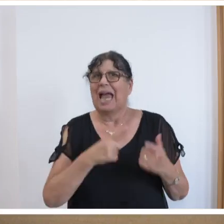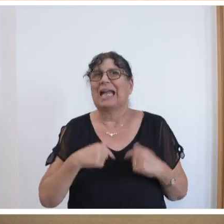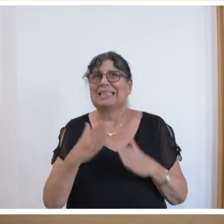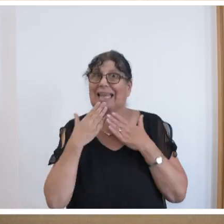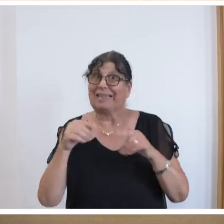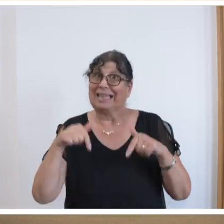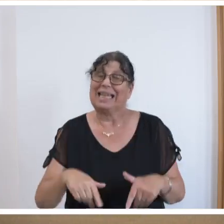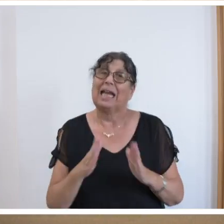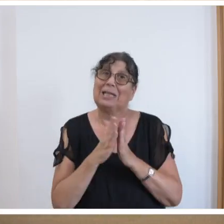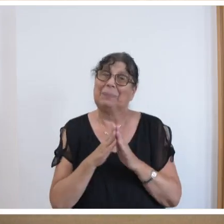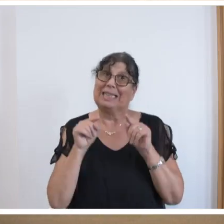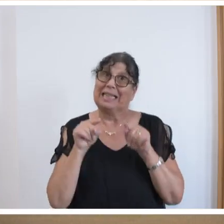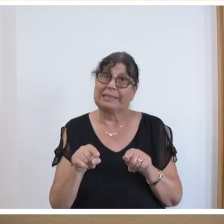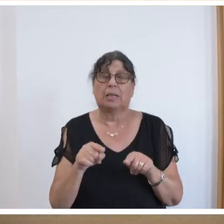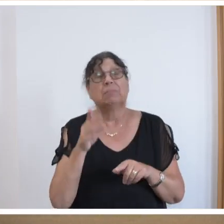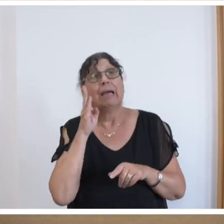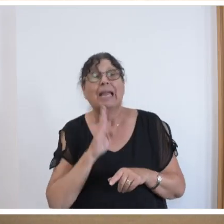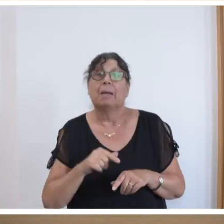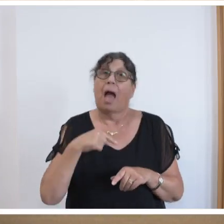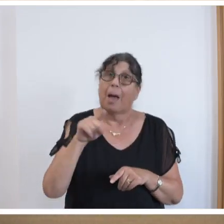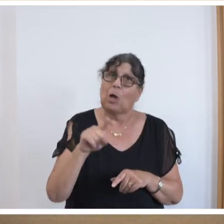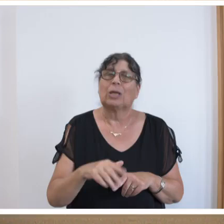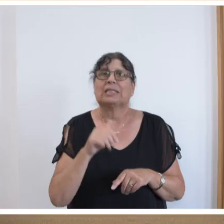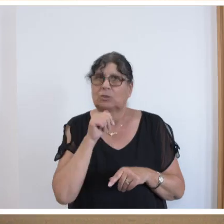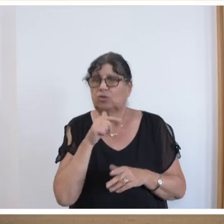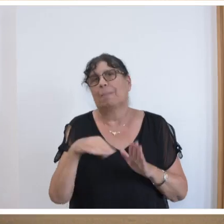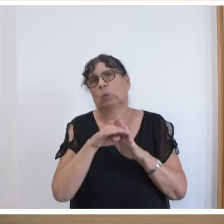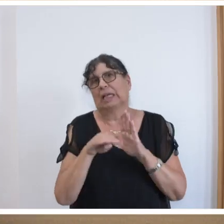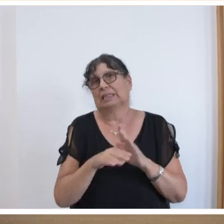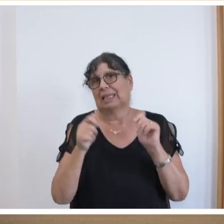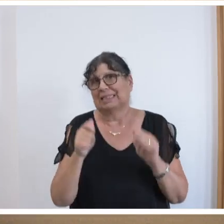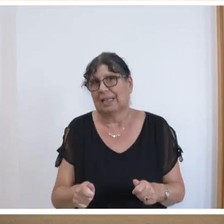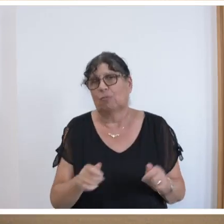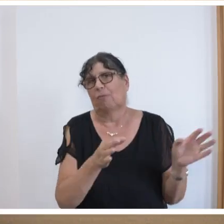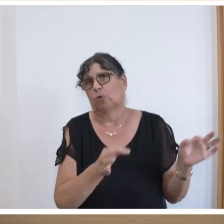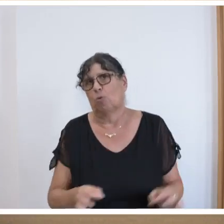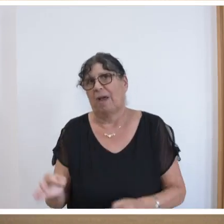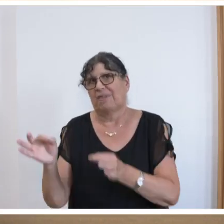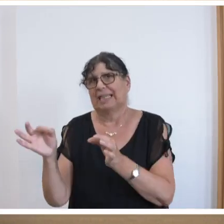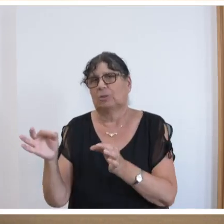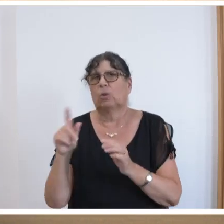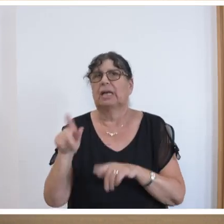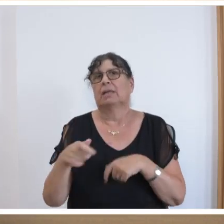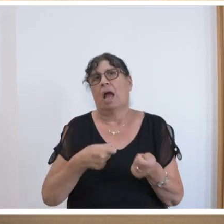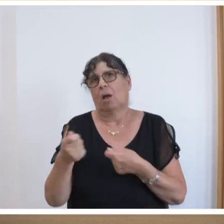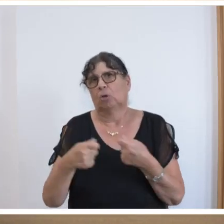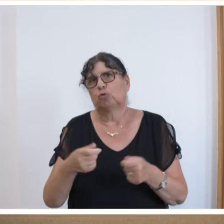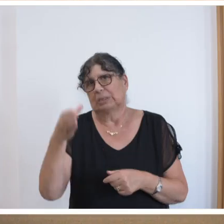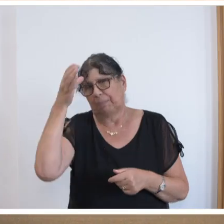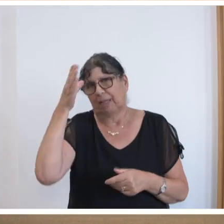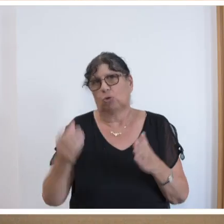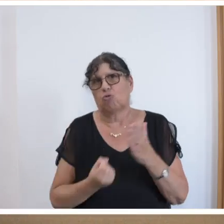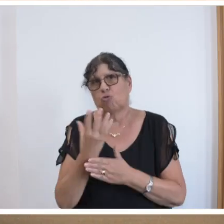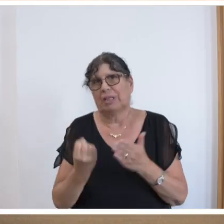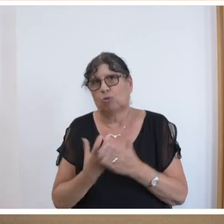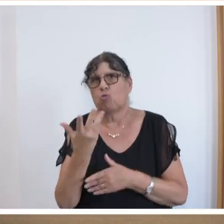Ich bitte Sie, liebe Abgeordnete, um Zustimmung zum Gesetzentwurf und um Überweisung in den Ausschuss für Bildung, Kultur